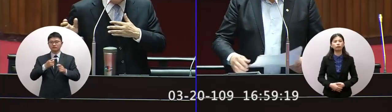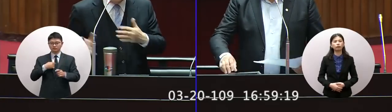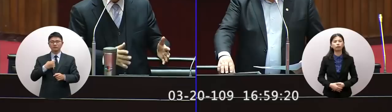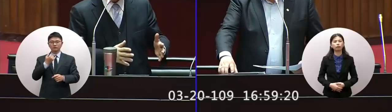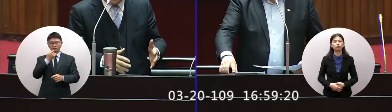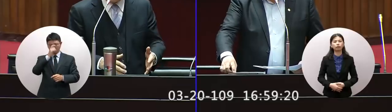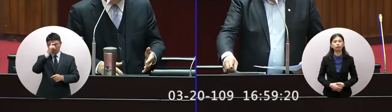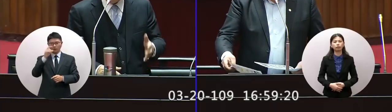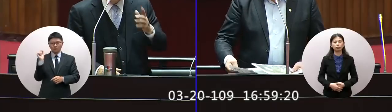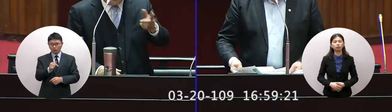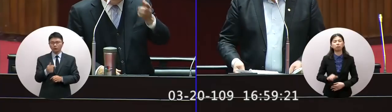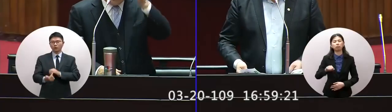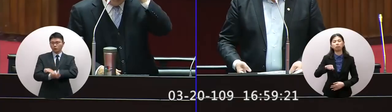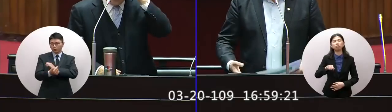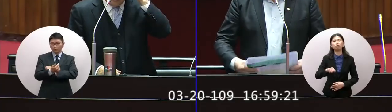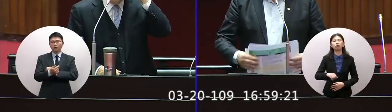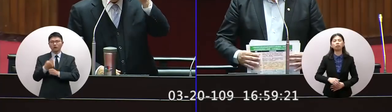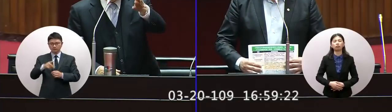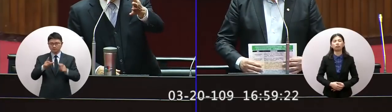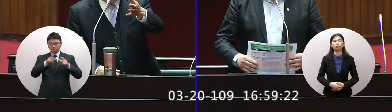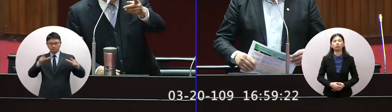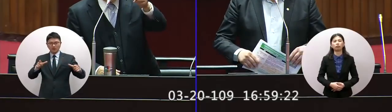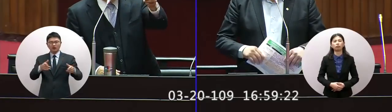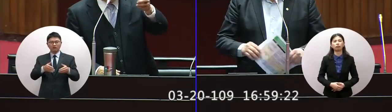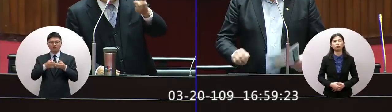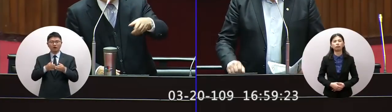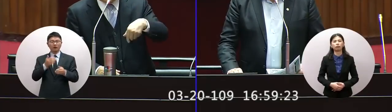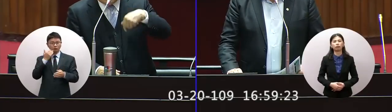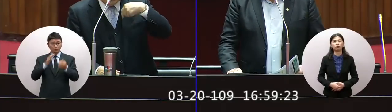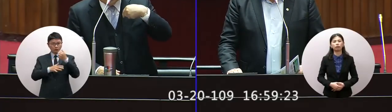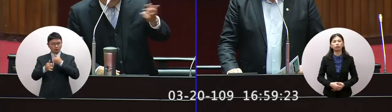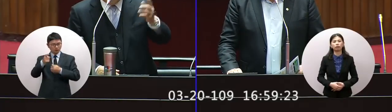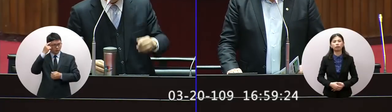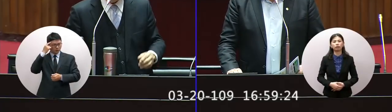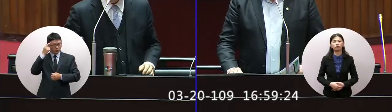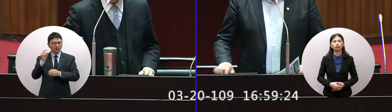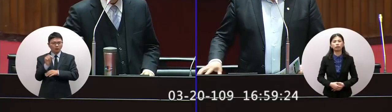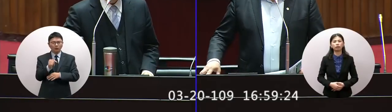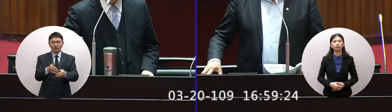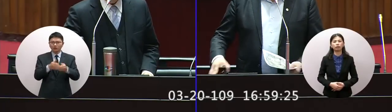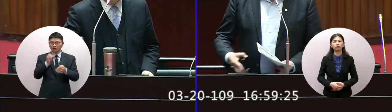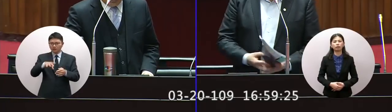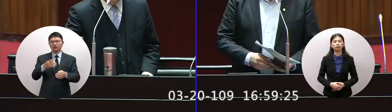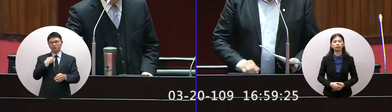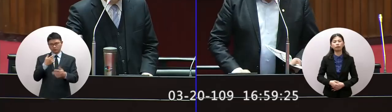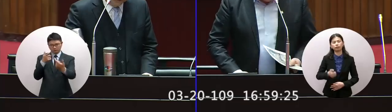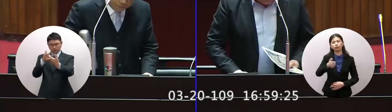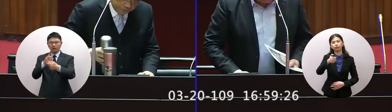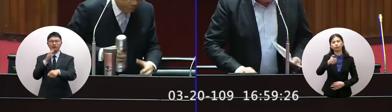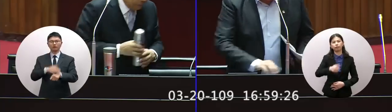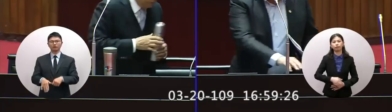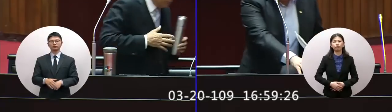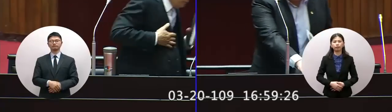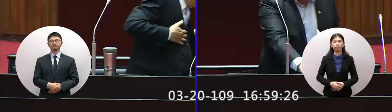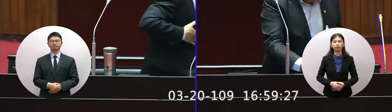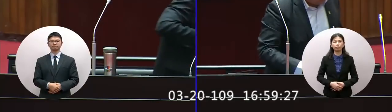快加速加大所以委員你如果是你對的要快我們都來追是 感謝謝謝